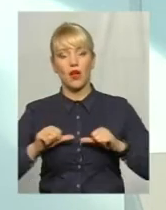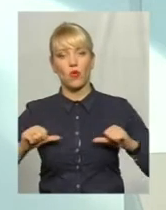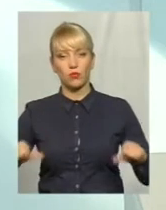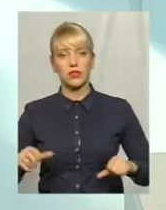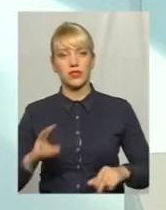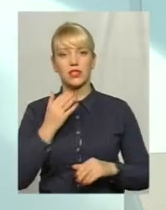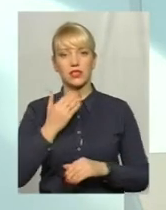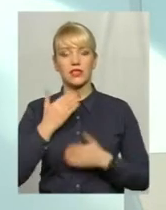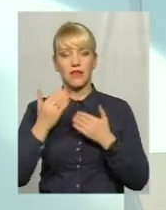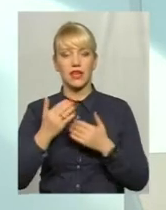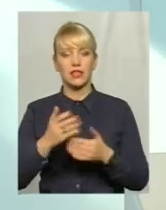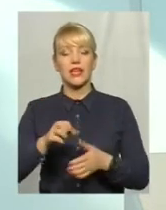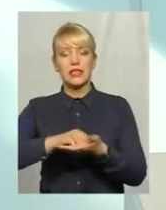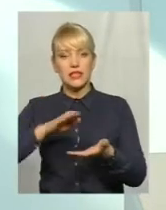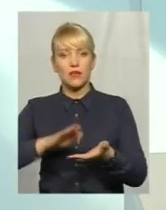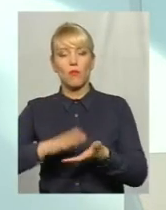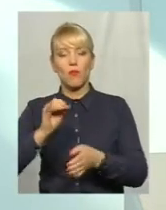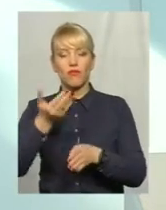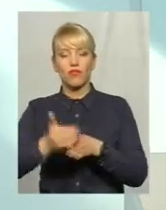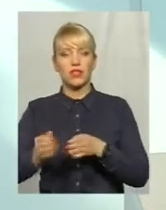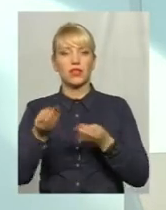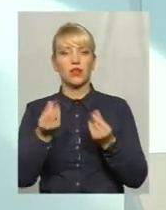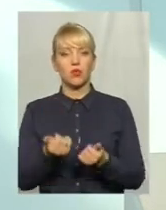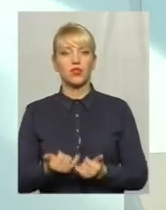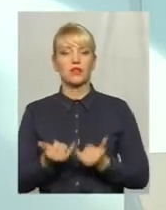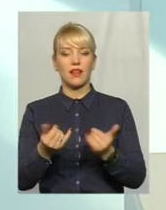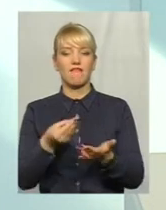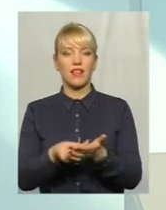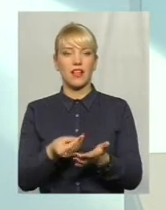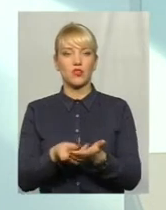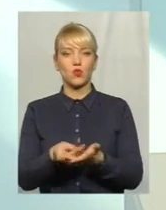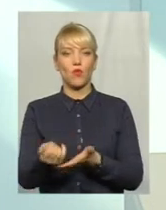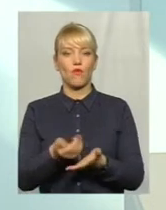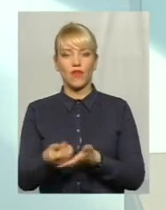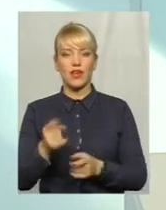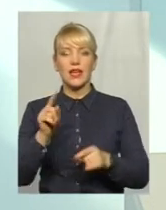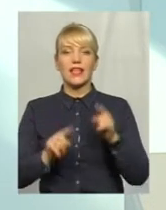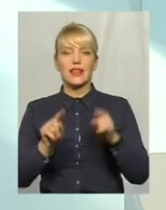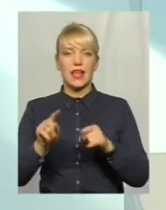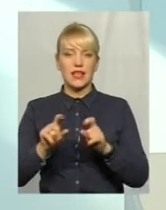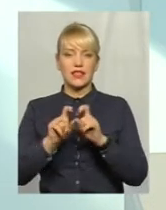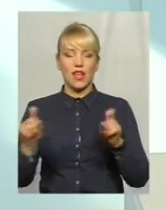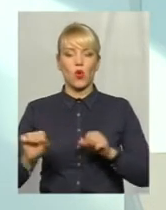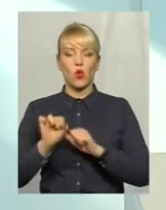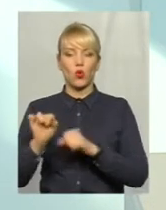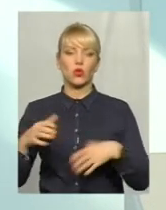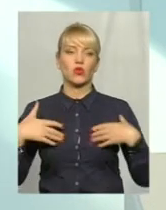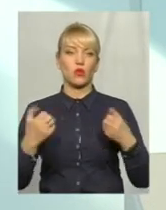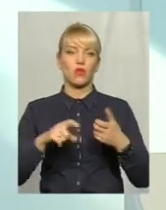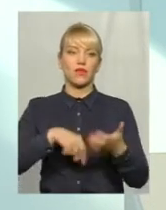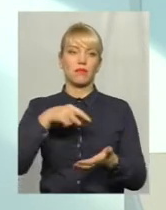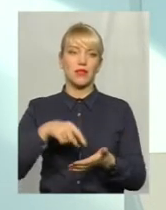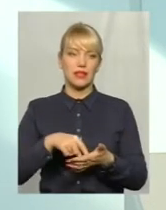звернення зареєстрував, про виділення коштів для фінансування деяких заходів охорони здоров'я міста, то мова йшла